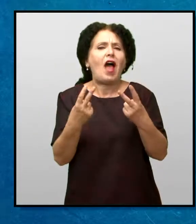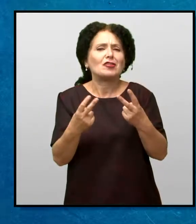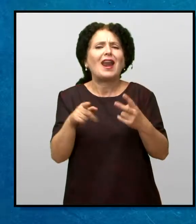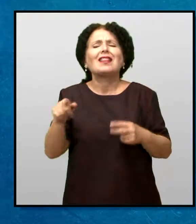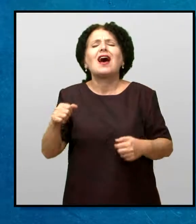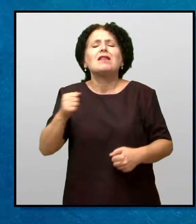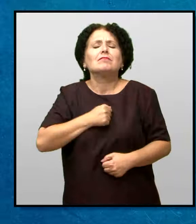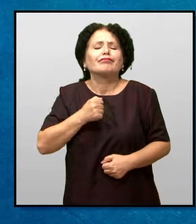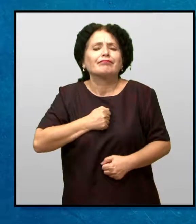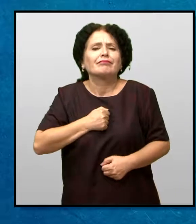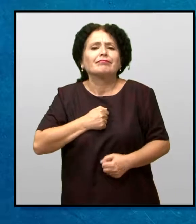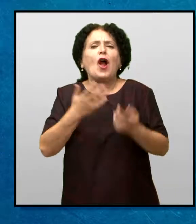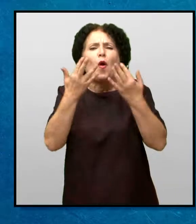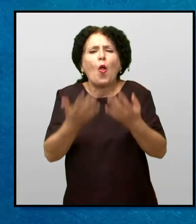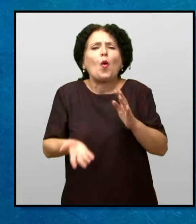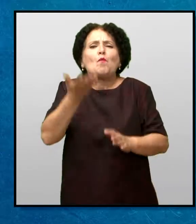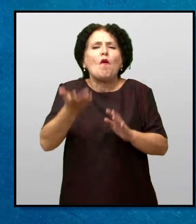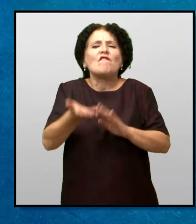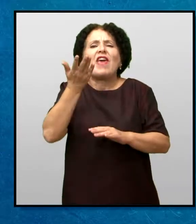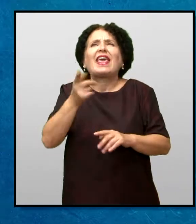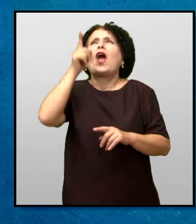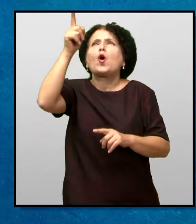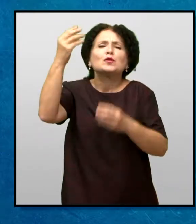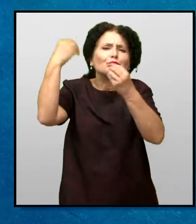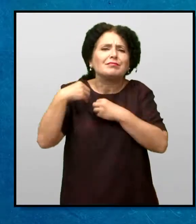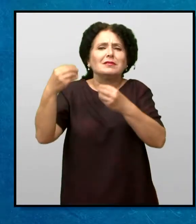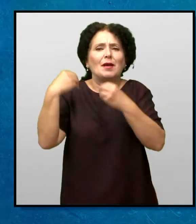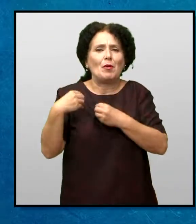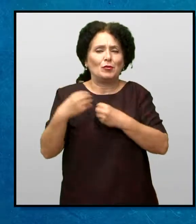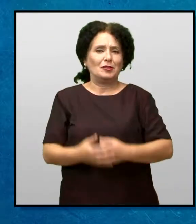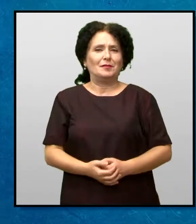И таа копнееше да дознае колку што може повеќе за него